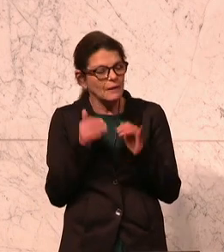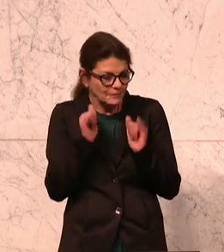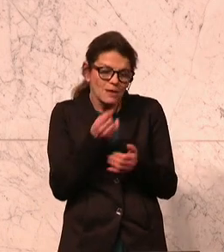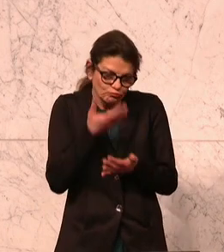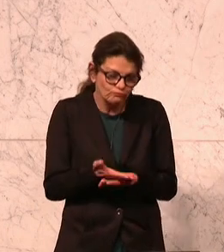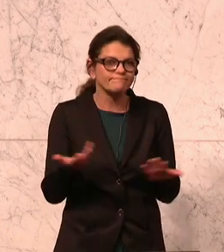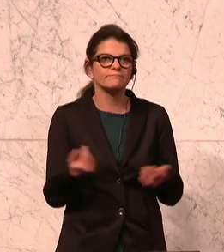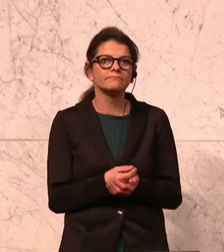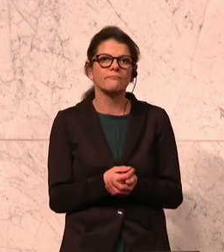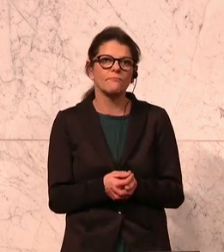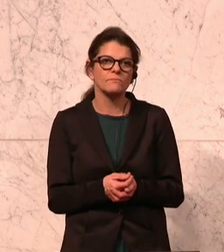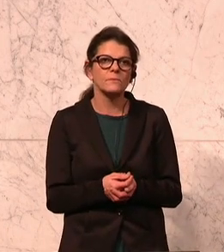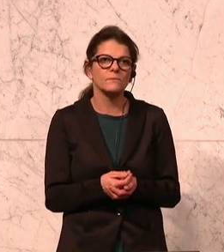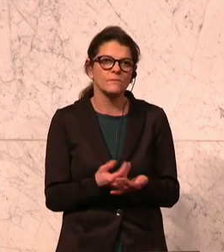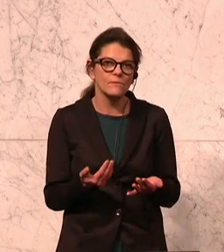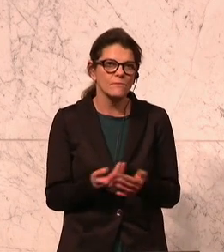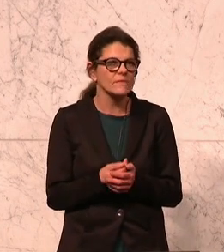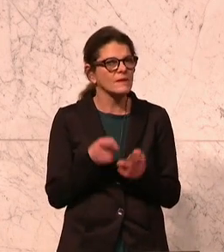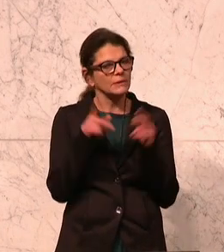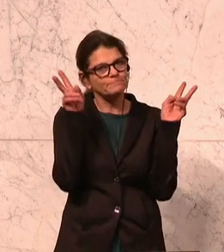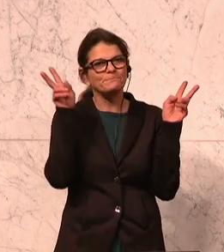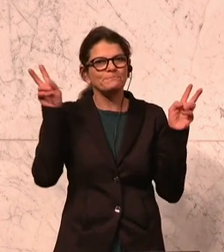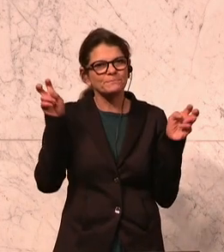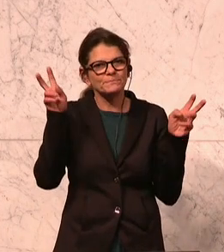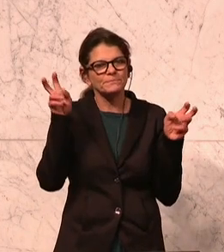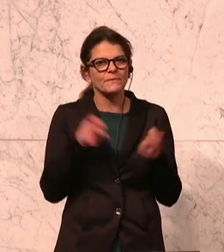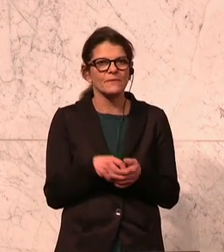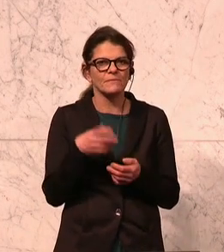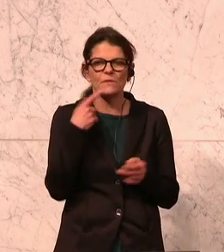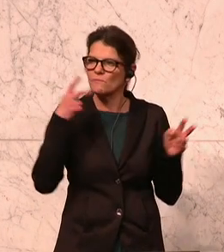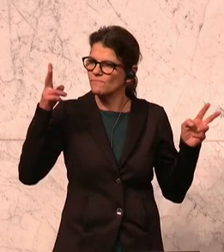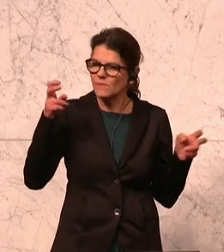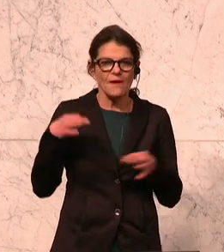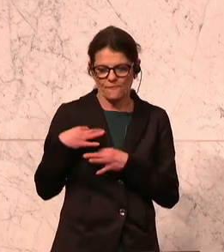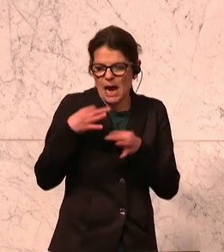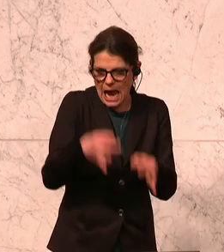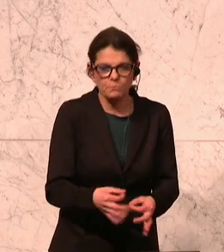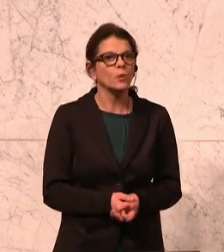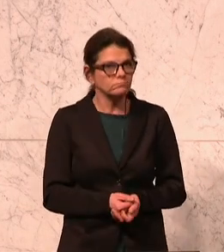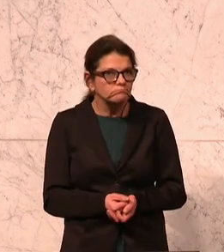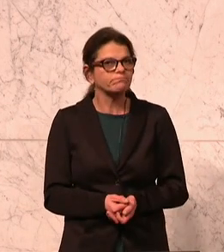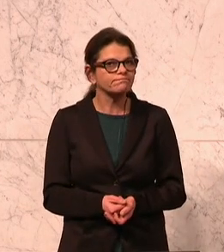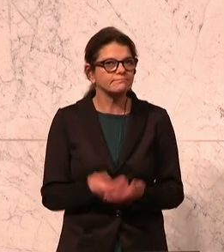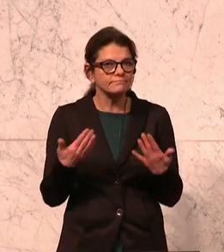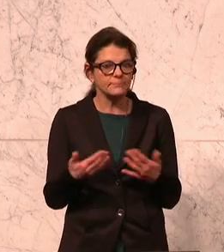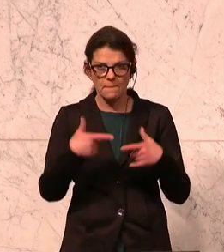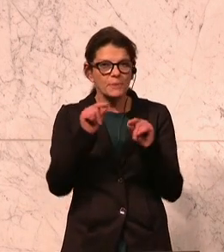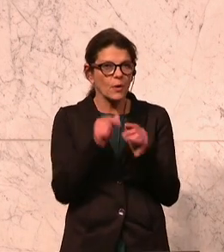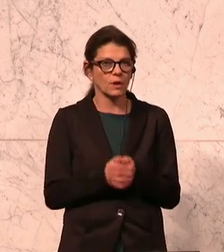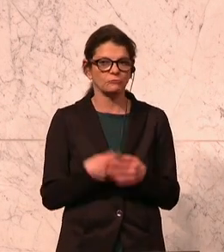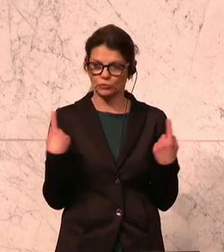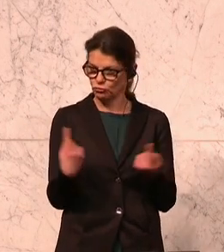muss man sagen, teilweise diese sogenannte, wie das immer genannt wird, Vererbung. Das heißt, die Situation,